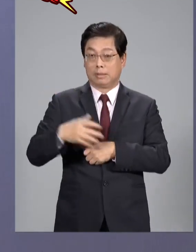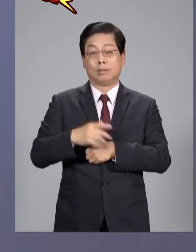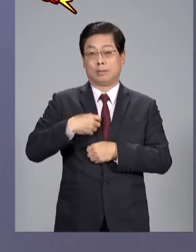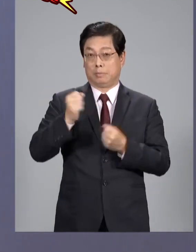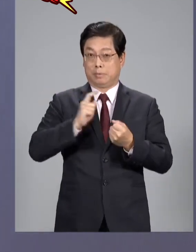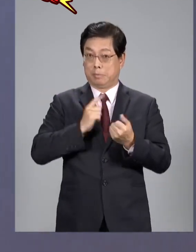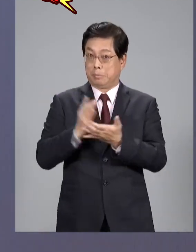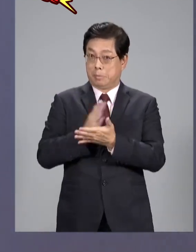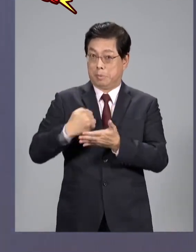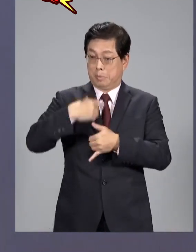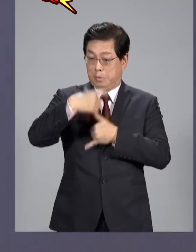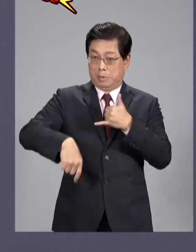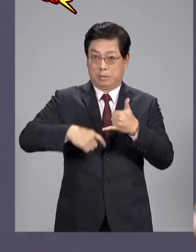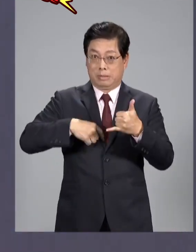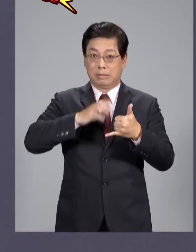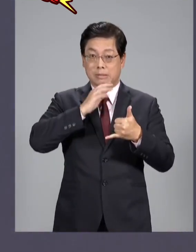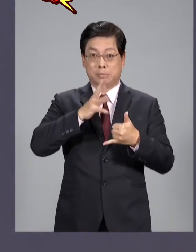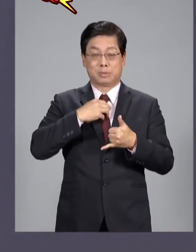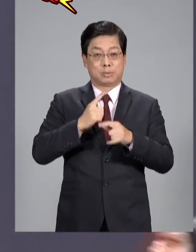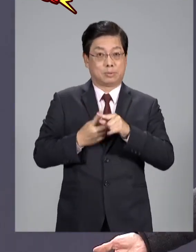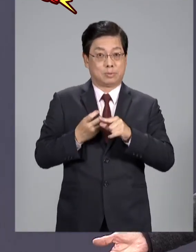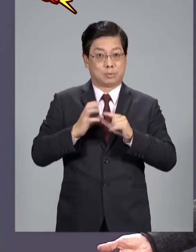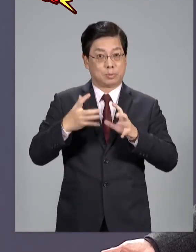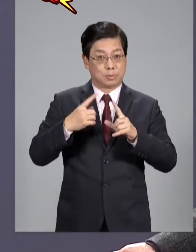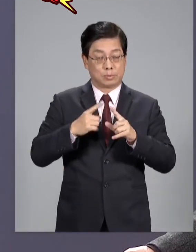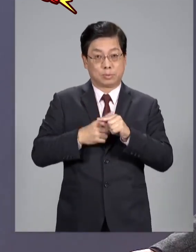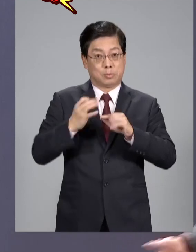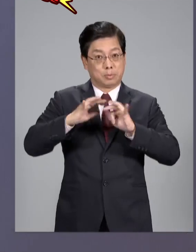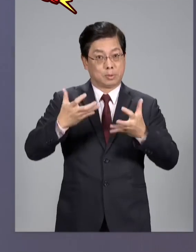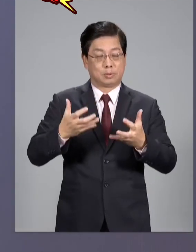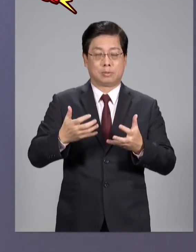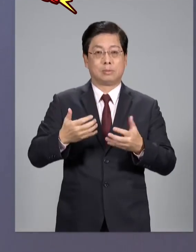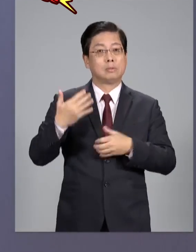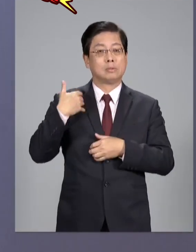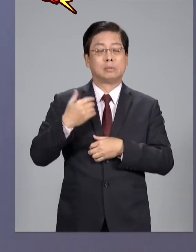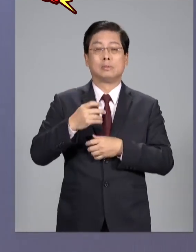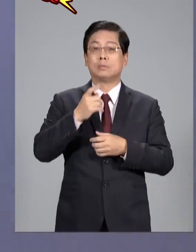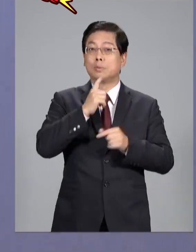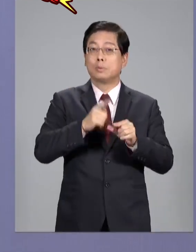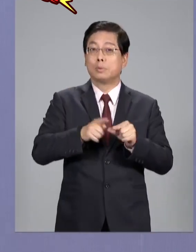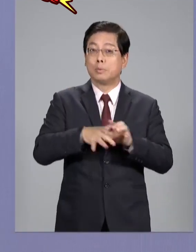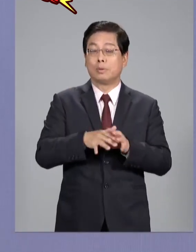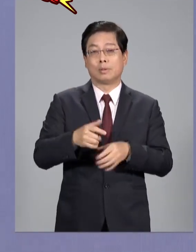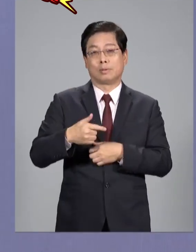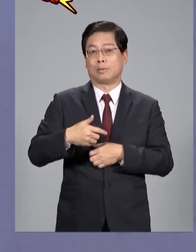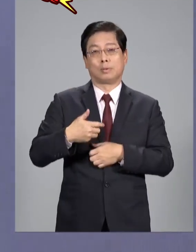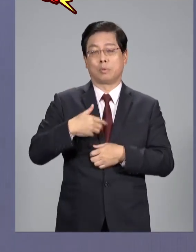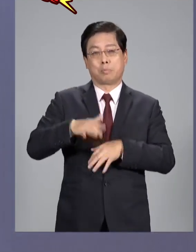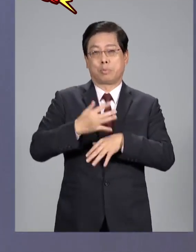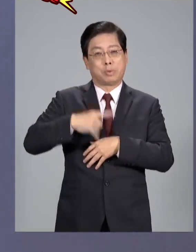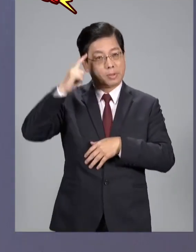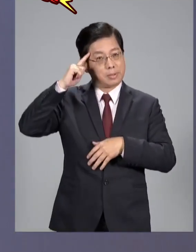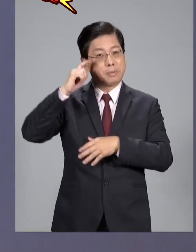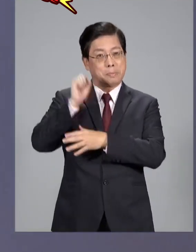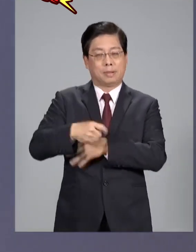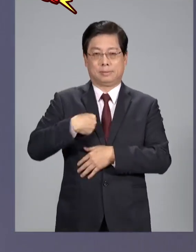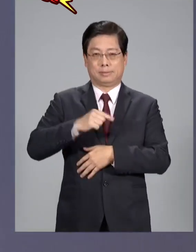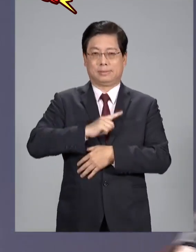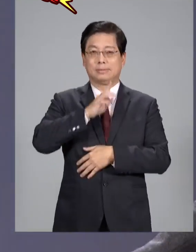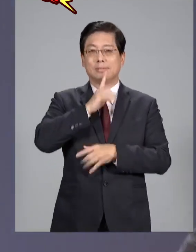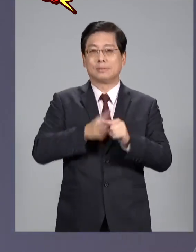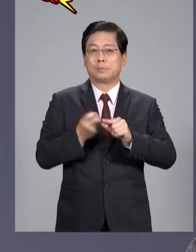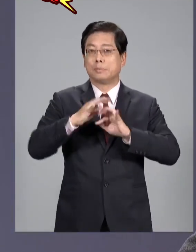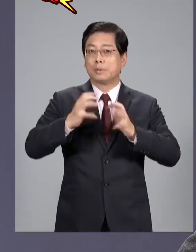ourselves as a Republic of China賴清德講過這話翻成中文就是我們不再認同自己是中華民國